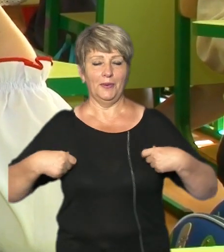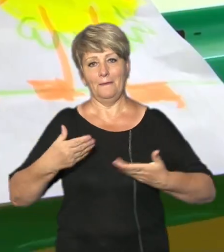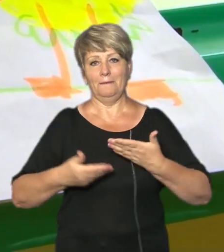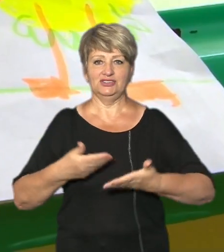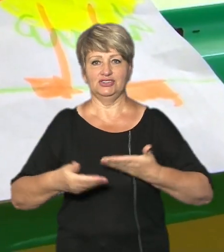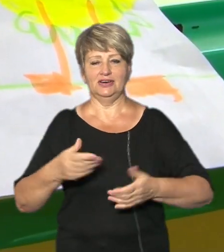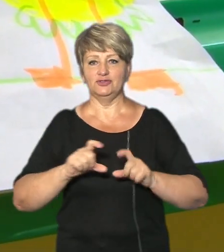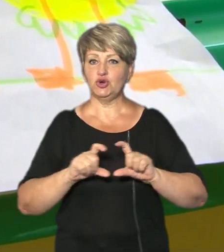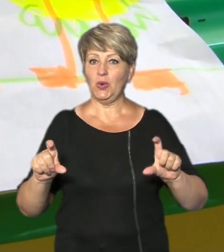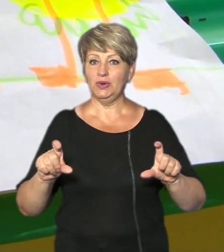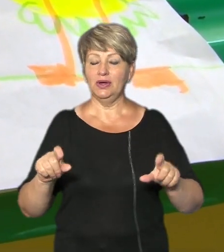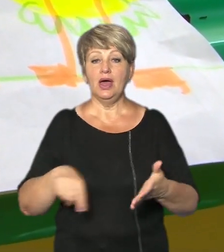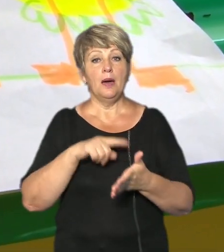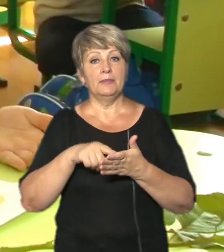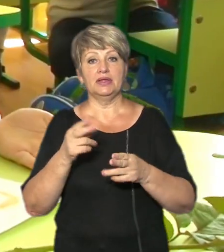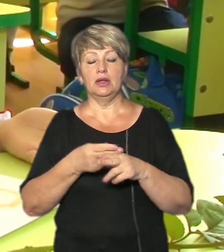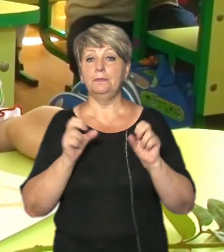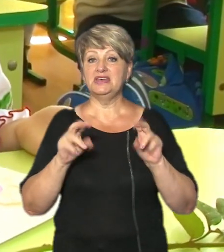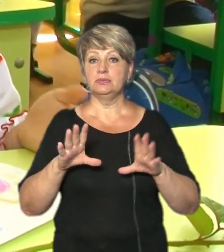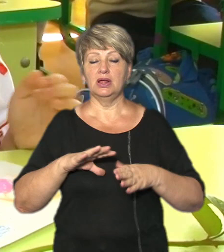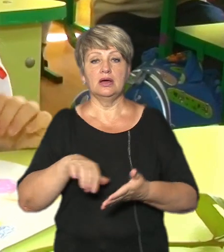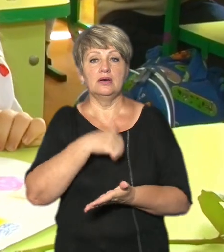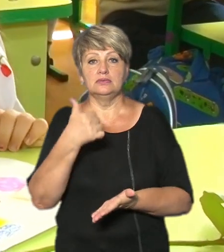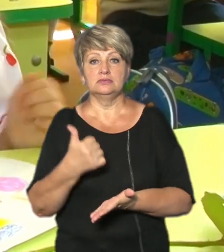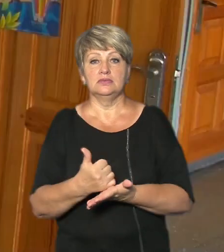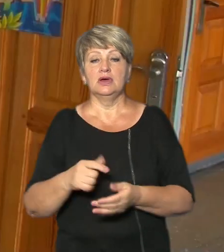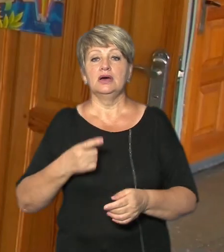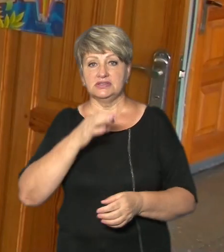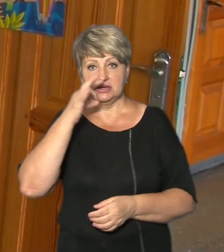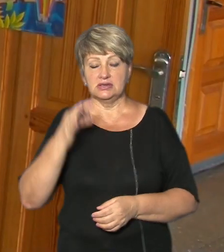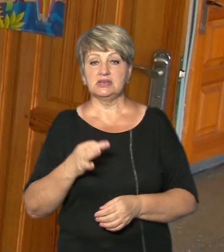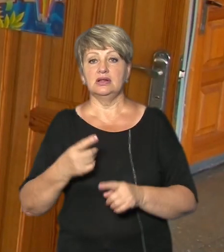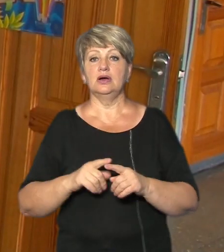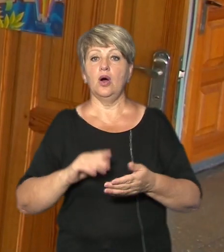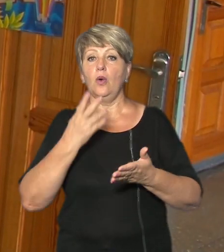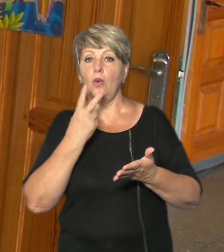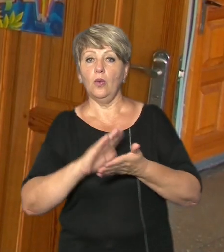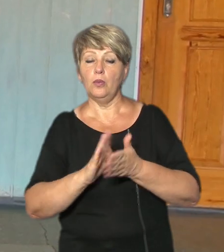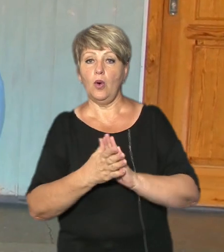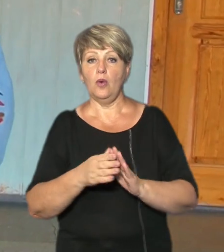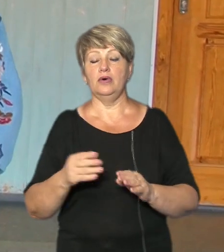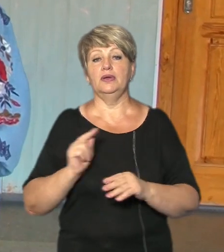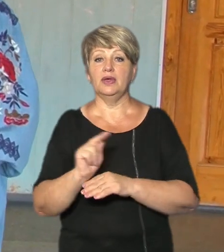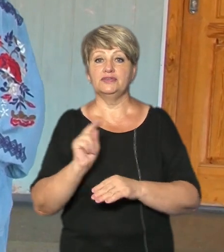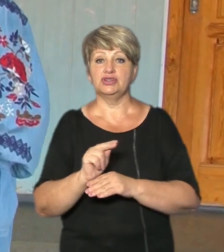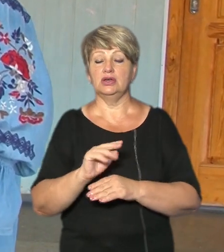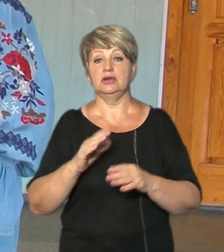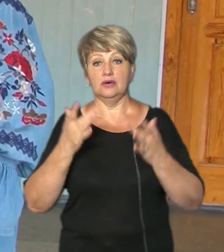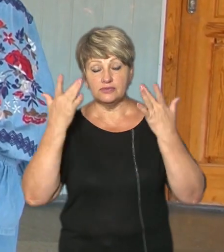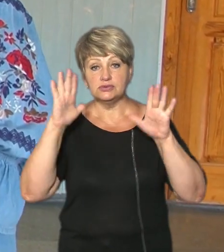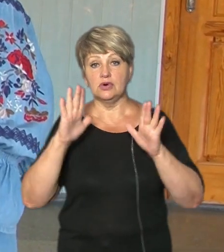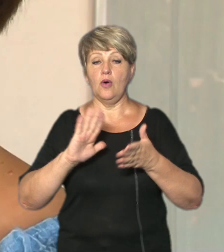школу питання безпеки було пріоритетним і адміністрації школи показали умови навчання під час війни розповідає мама